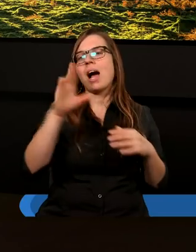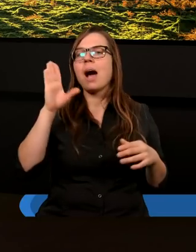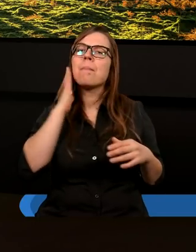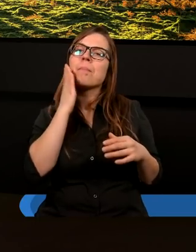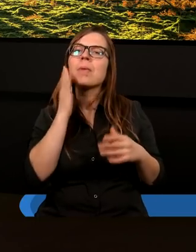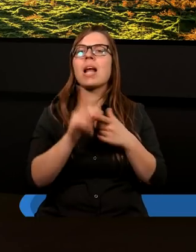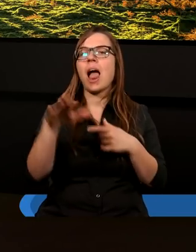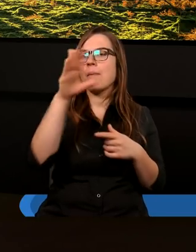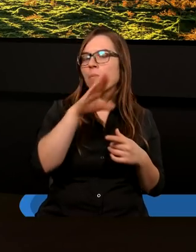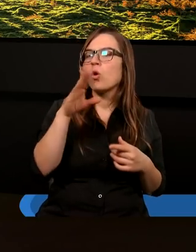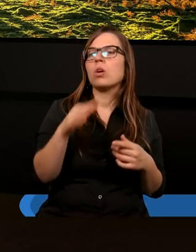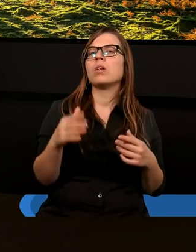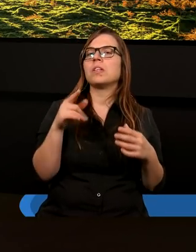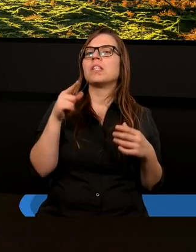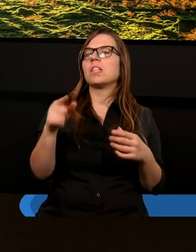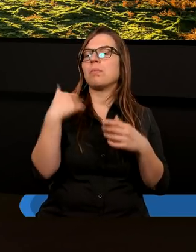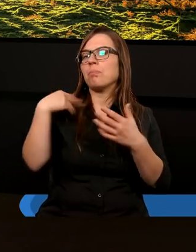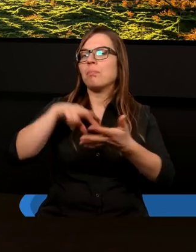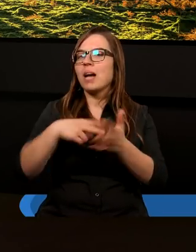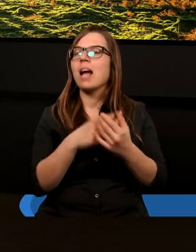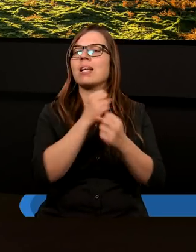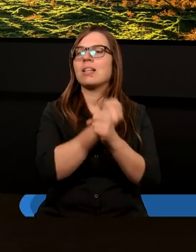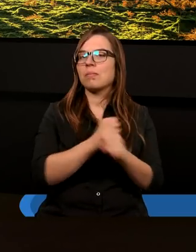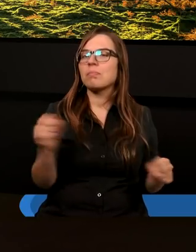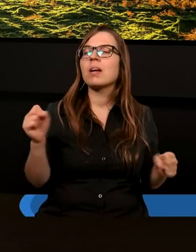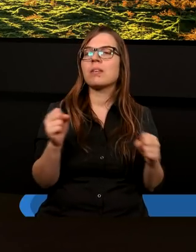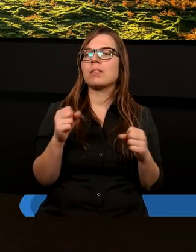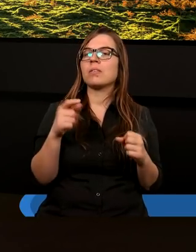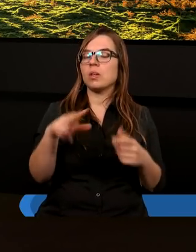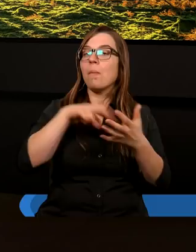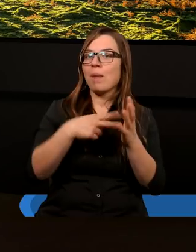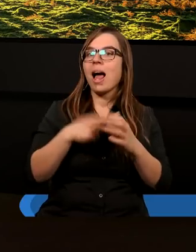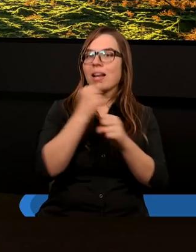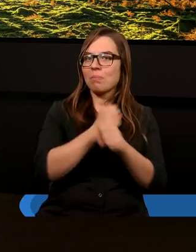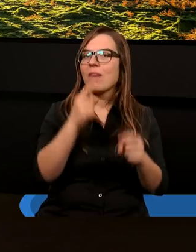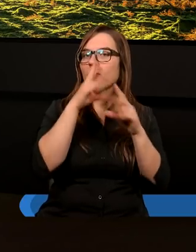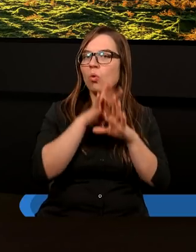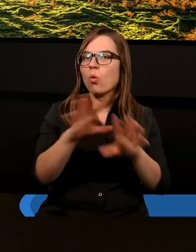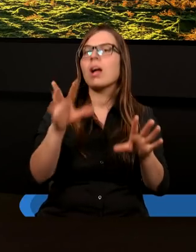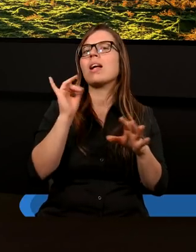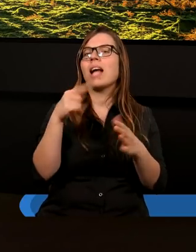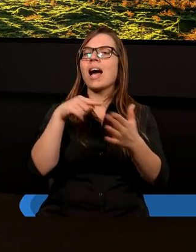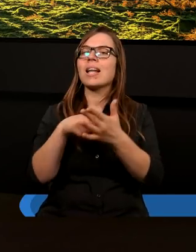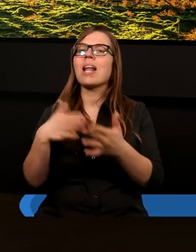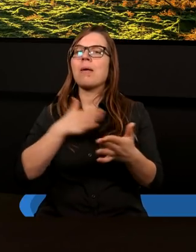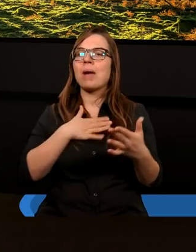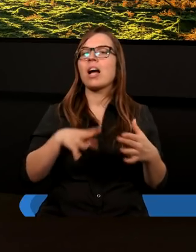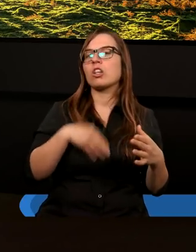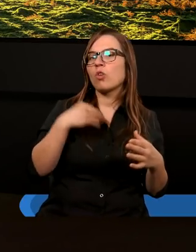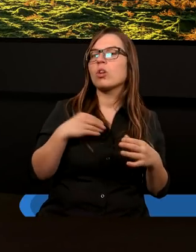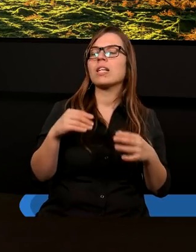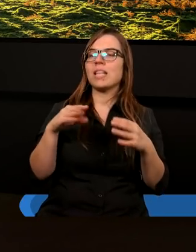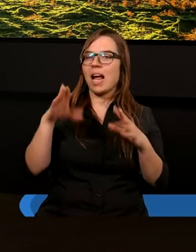dla Boga i by ukazać plan zbawienia. I rzeczywiście Pan Bóg ukazał plan zbawienia. Jaki cel ma świątynia